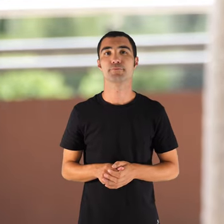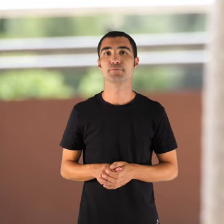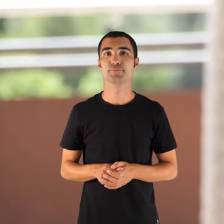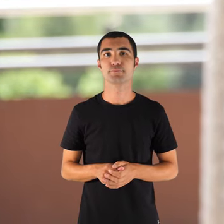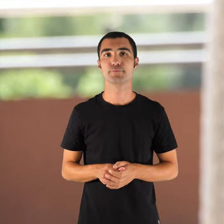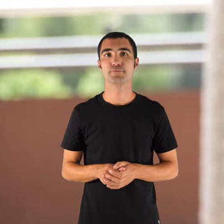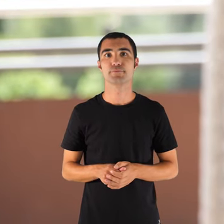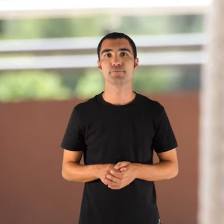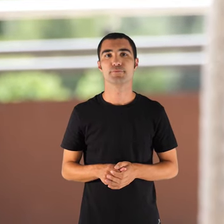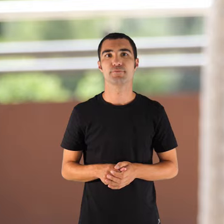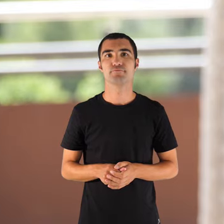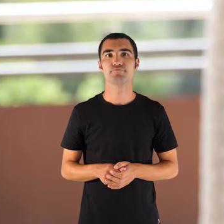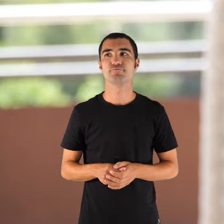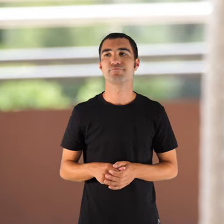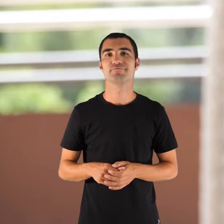no hi havia.